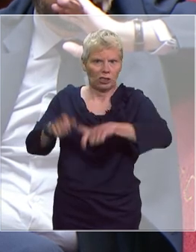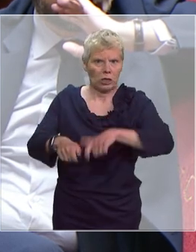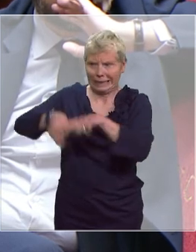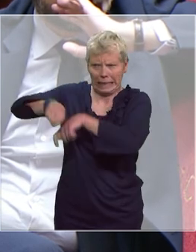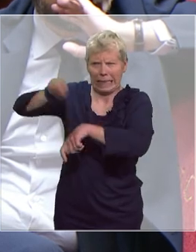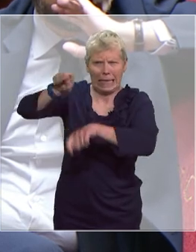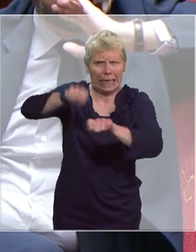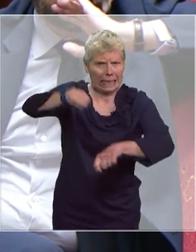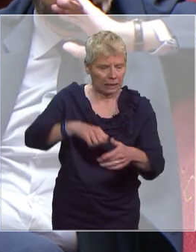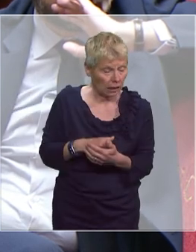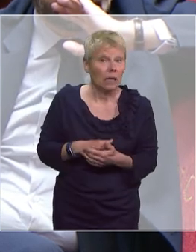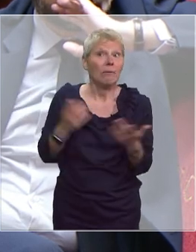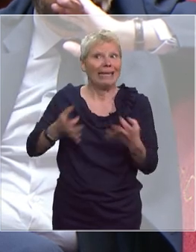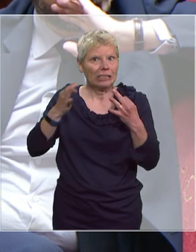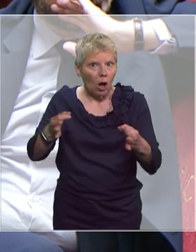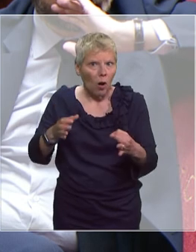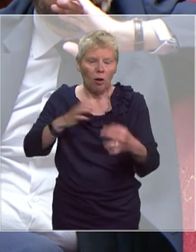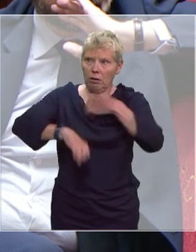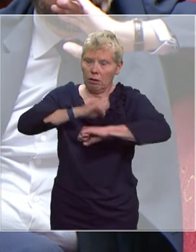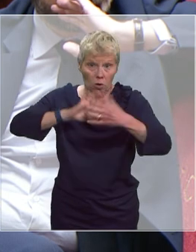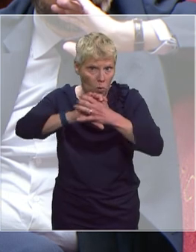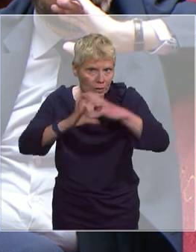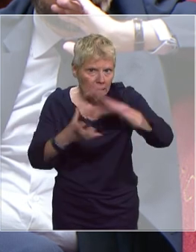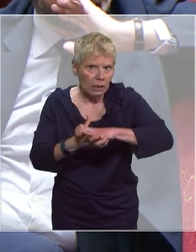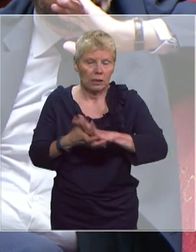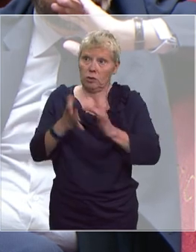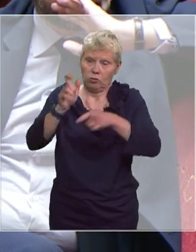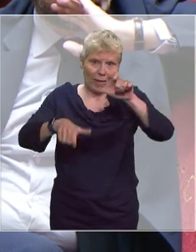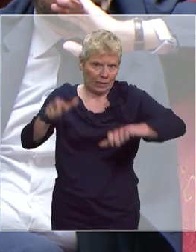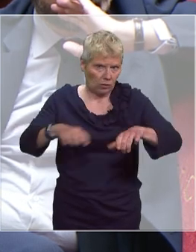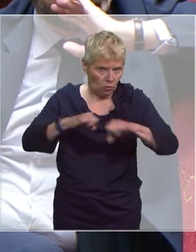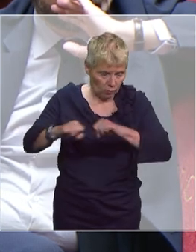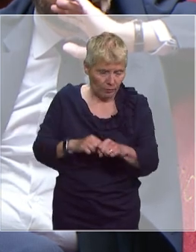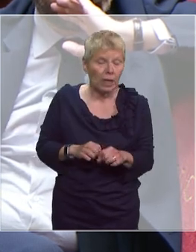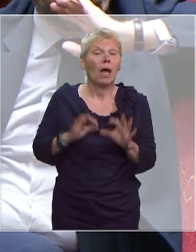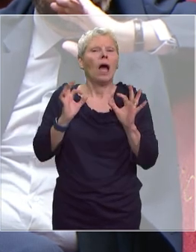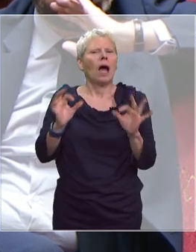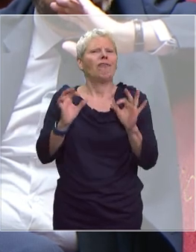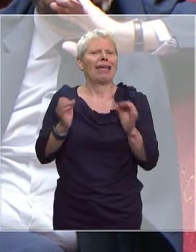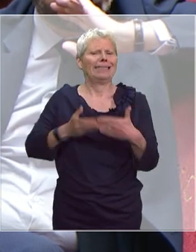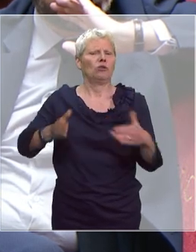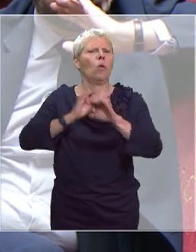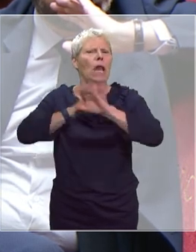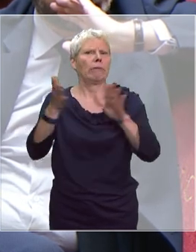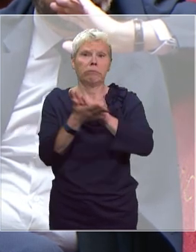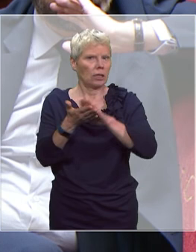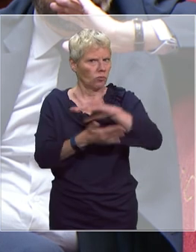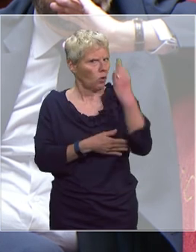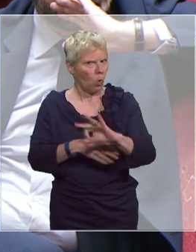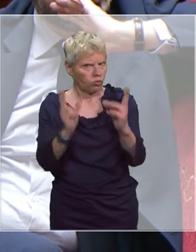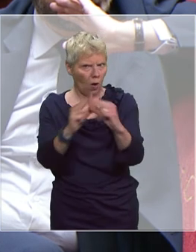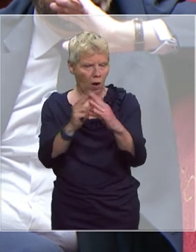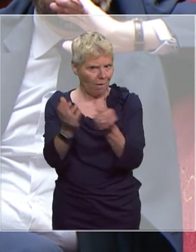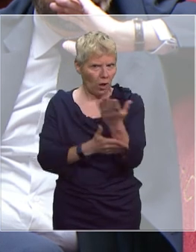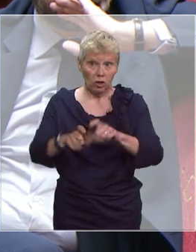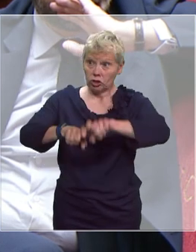c'est une logistique extrêmement complexe la mobilisation de tous est nécessaire. Enfin, sur la transparence madame la députée elle est totale. Elle est totale. Les